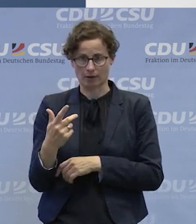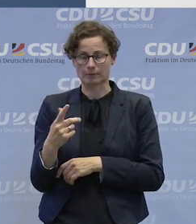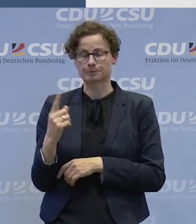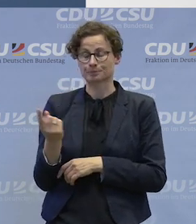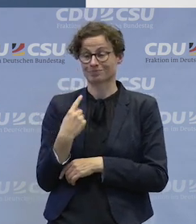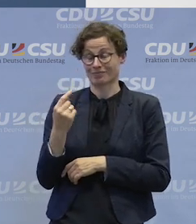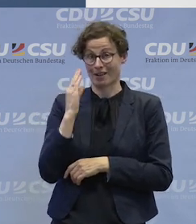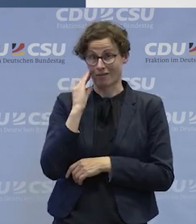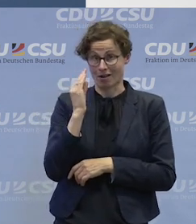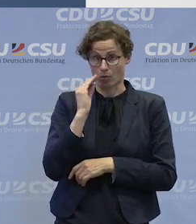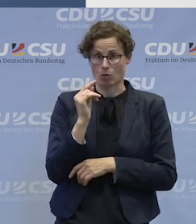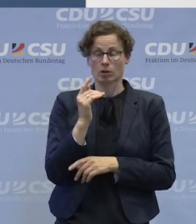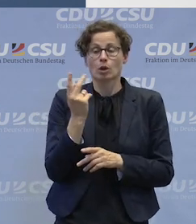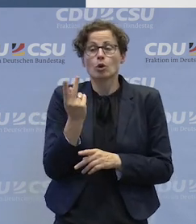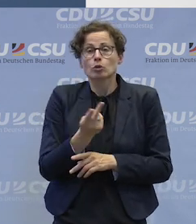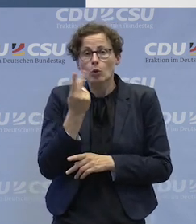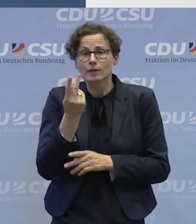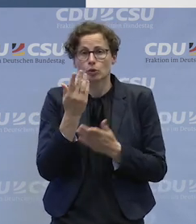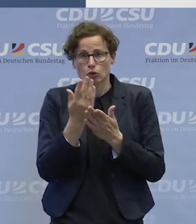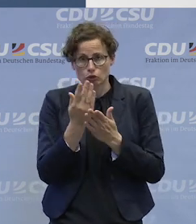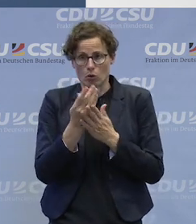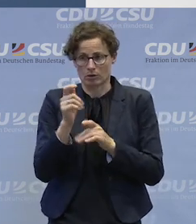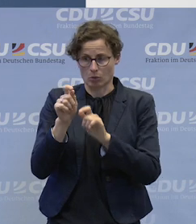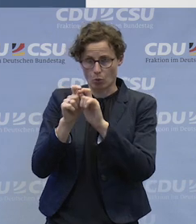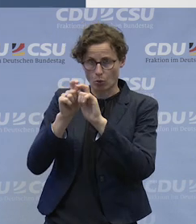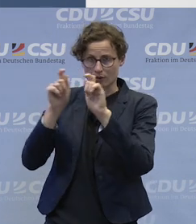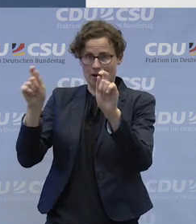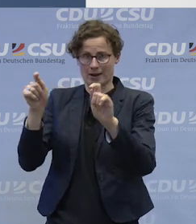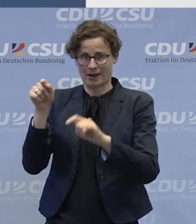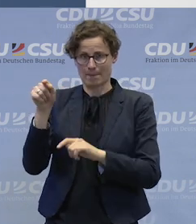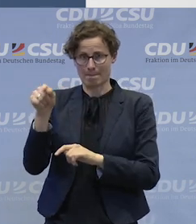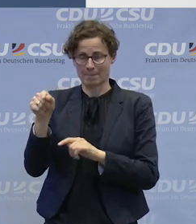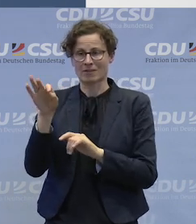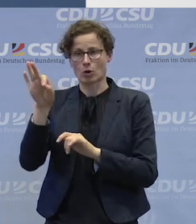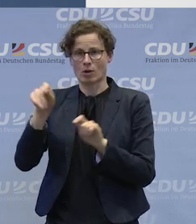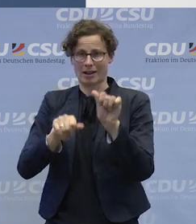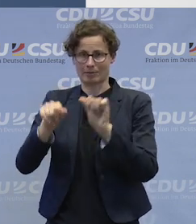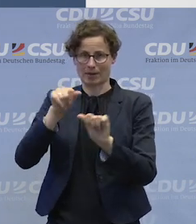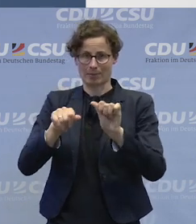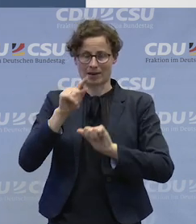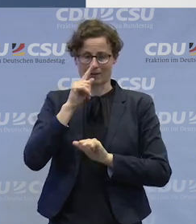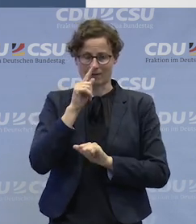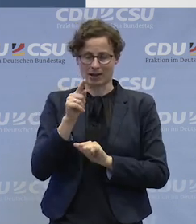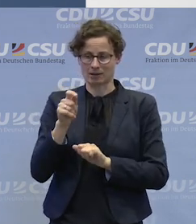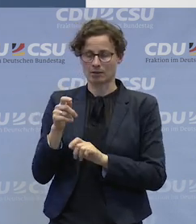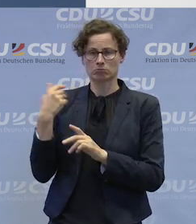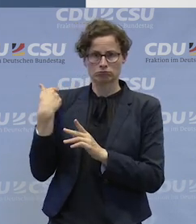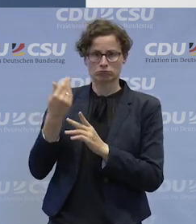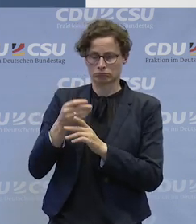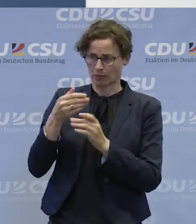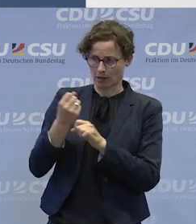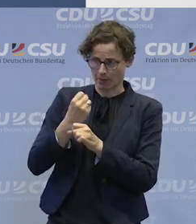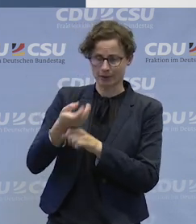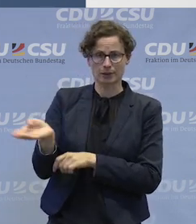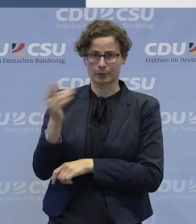Hürde ist, sich auf ein Experiment mit einem Menschen einzulassen, der nicht so ganz klassisch ist für die Firma. Jetzt müssen wir doch alles tun, damit